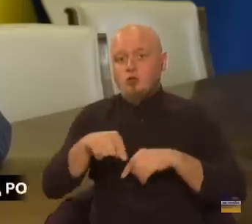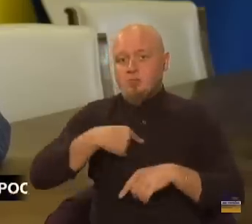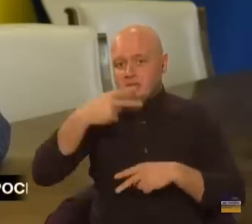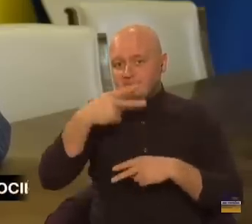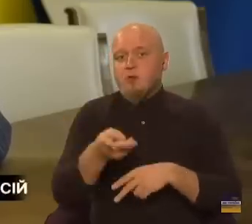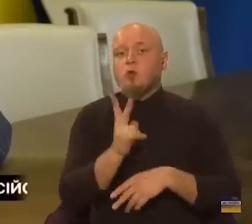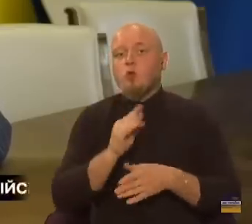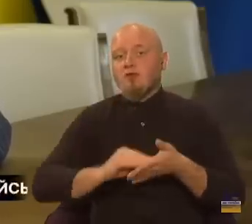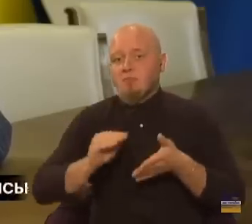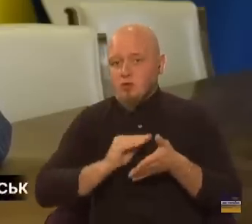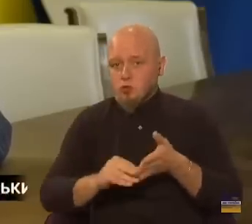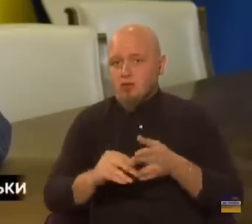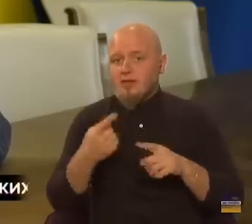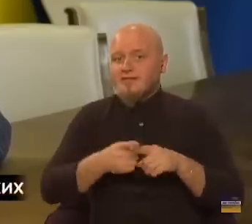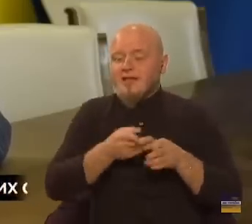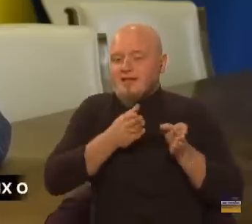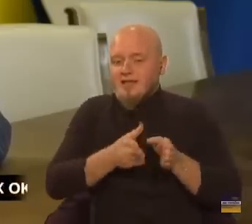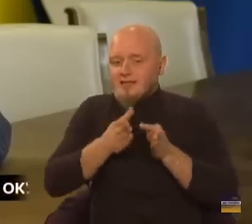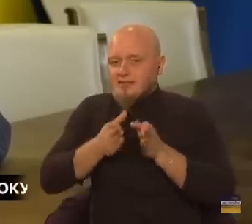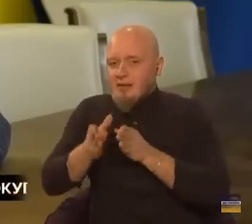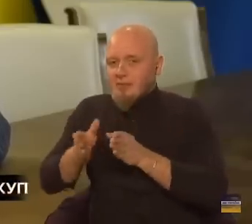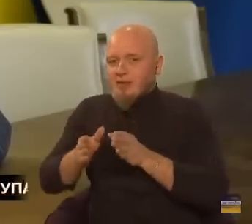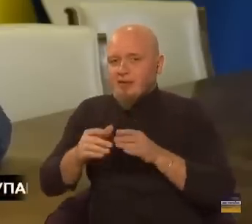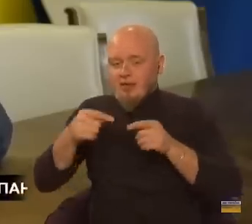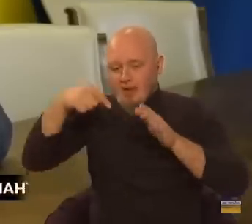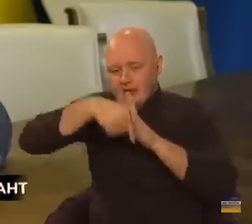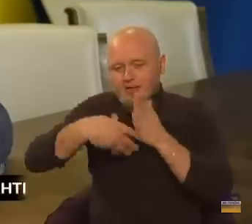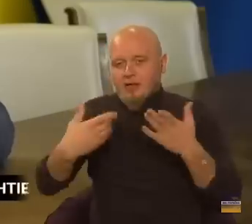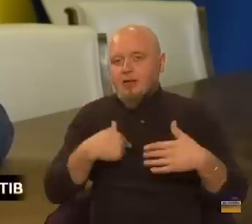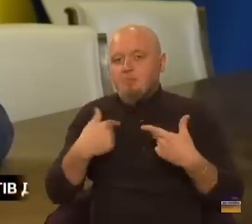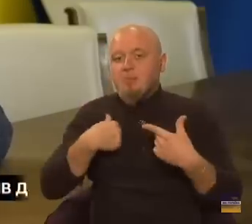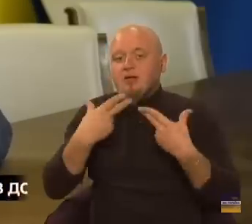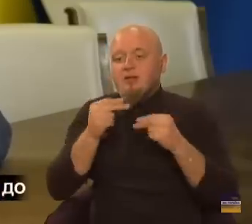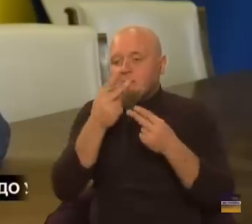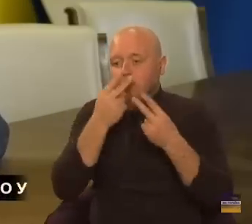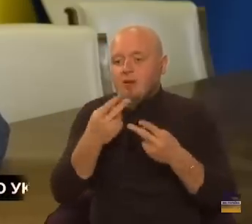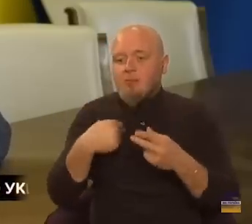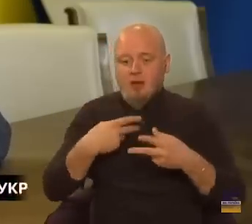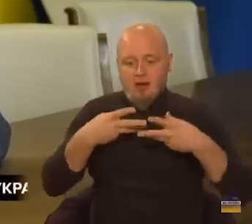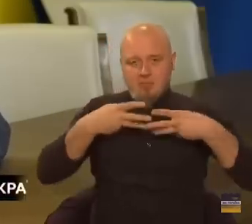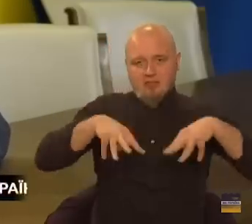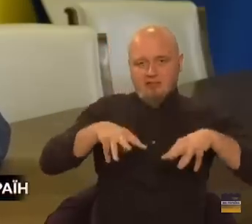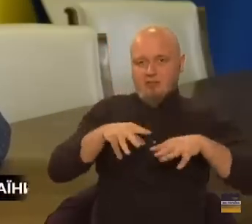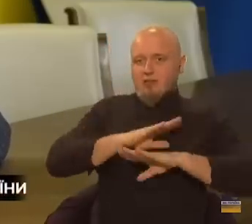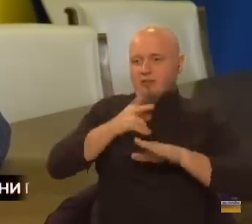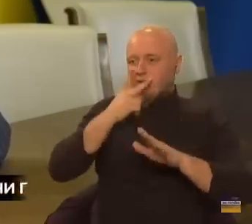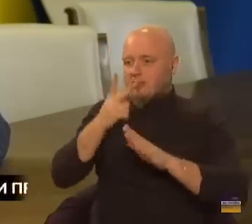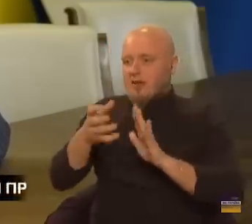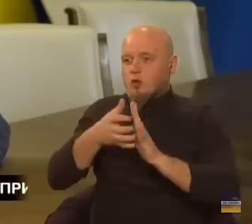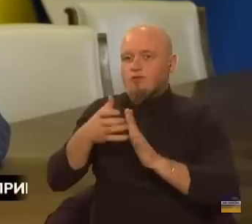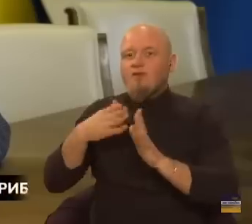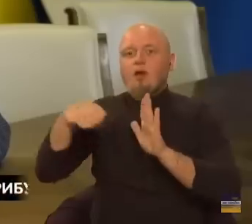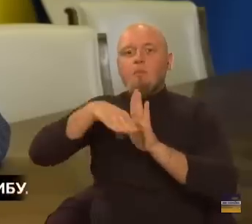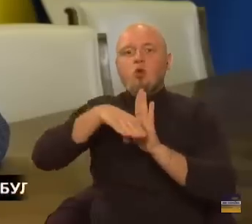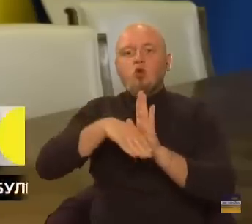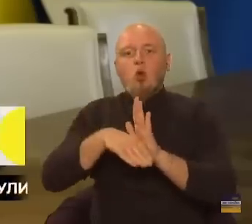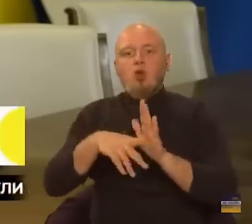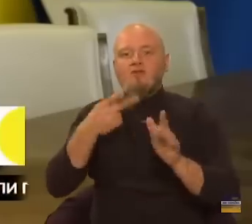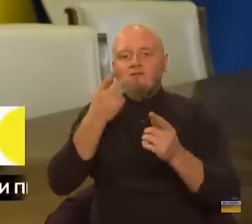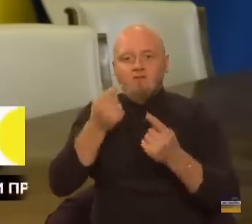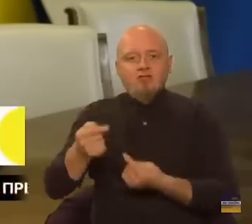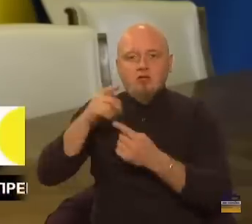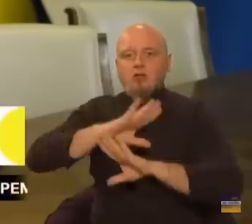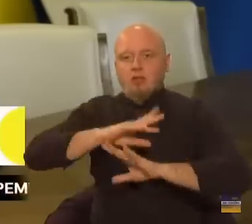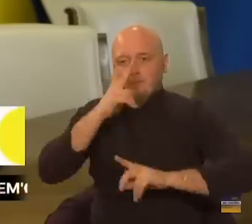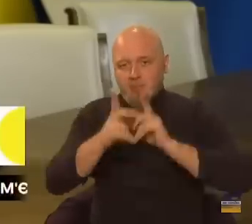дивимося, хто виписує. Це системні речі, які десь ми матчимо, як ми, як міністерство, не додивились, протокол вчасно не переглянули,